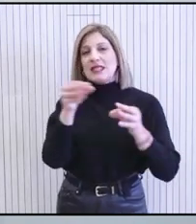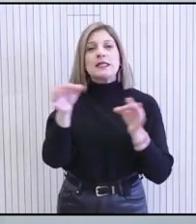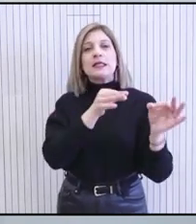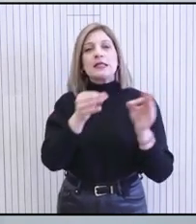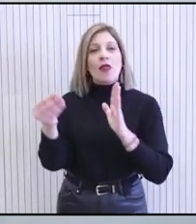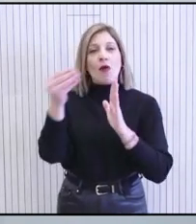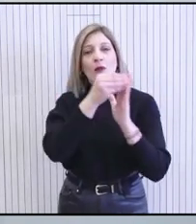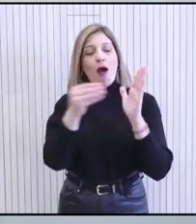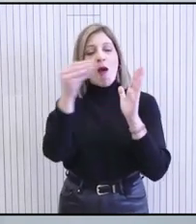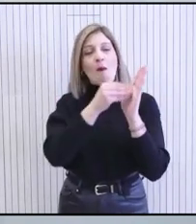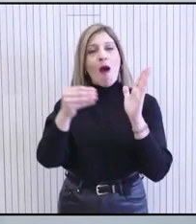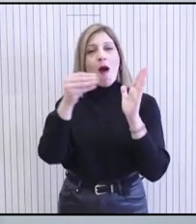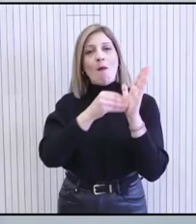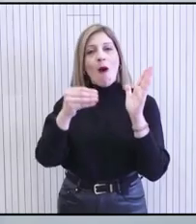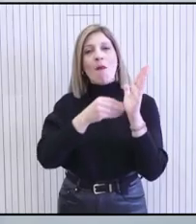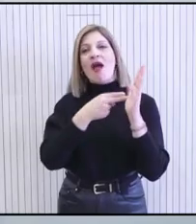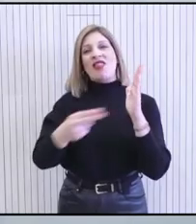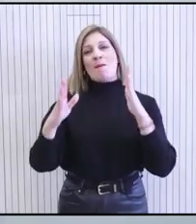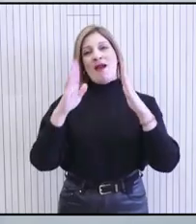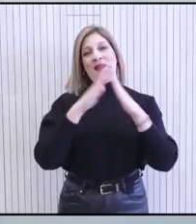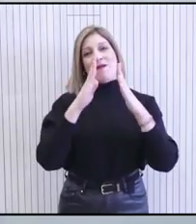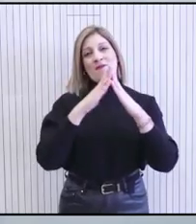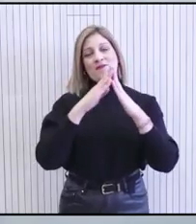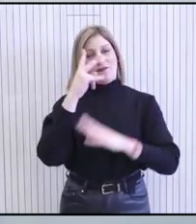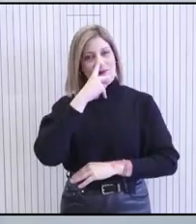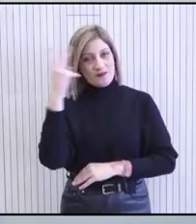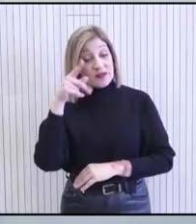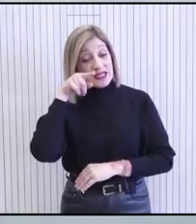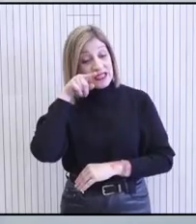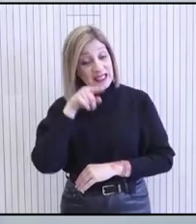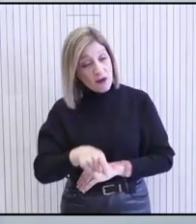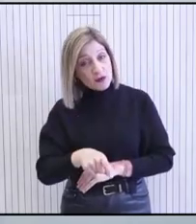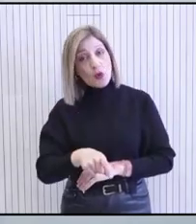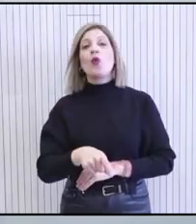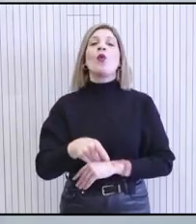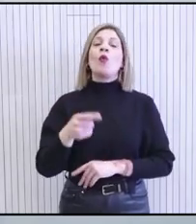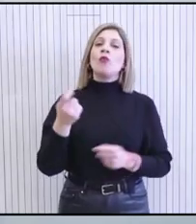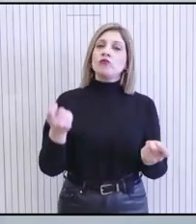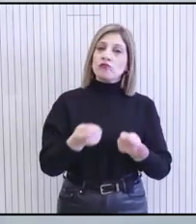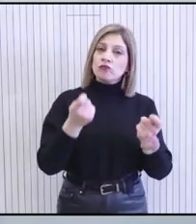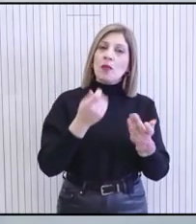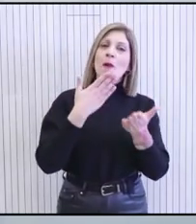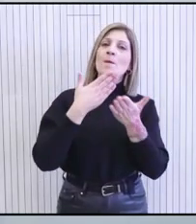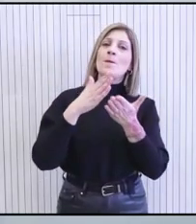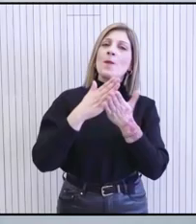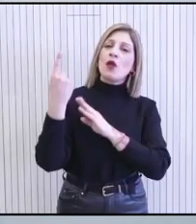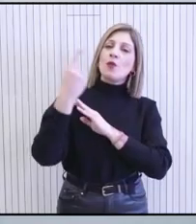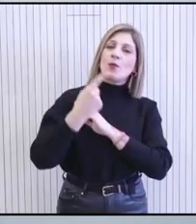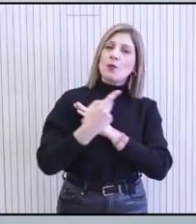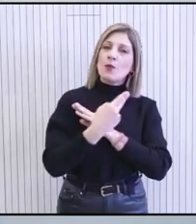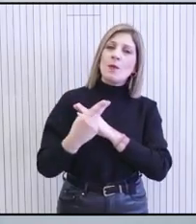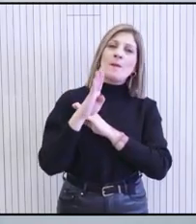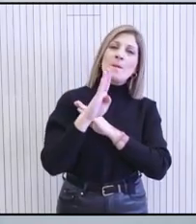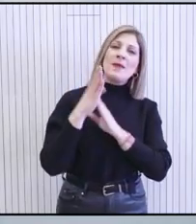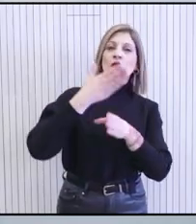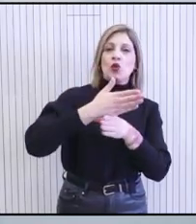πρόσβαση των πολιτών σε προσιτή στέγαση. Με βάση την φιλοσοφία αυτή, υλοποιούνται επίσης τα απολοτομικά κινήτρα και το σχέδιο Build to